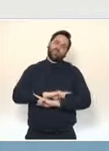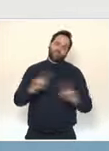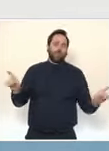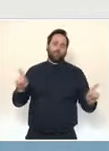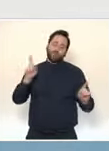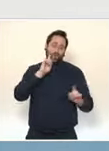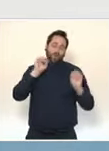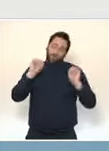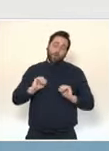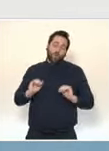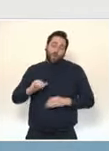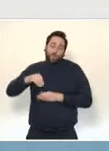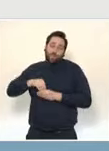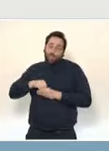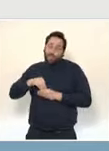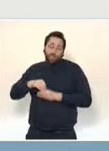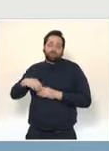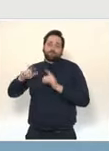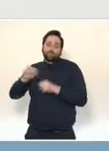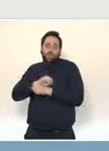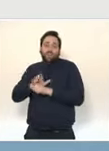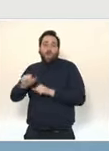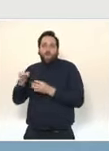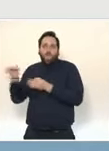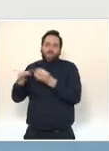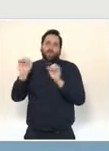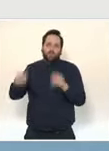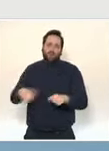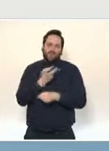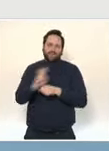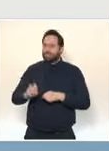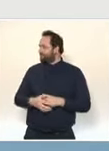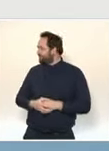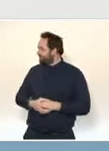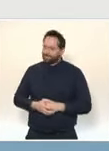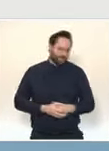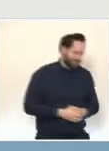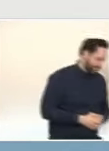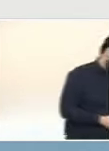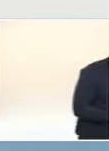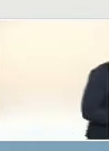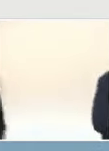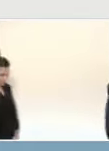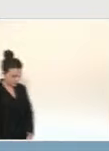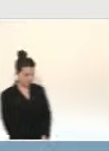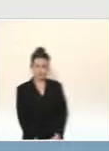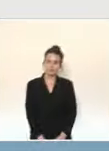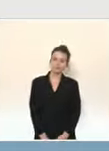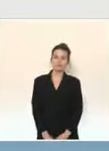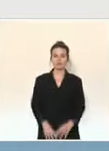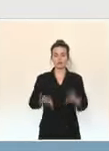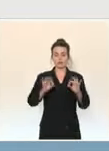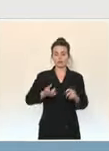alors vous vous exposez quand même à un risque de contamination. Nous déployons donc une stratégie qui répond à cet objectif de